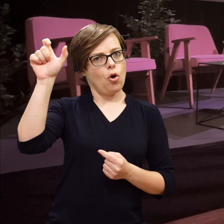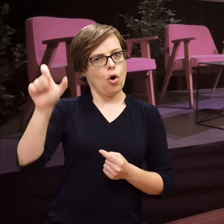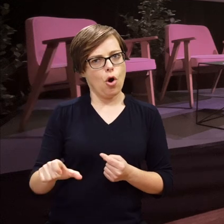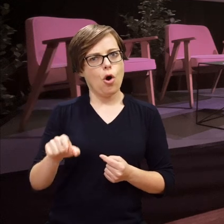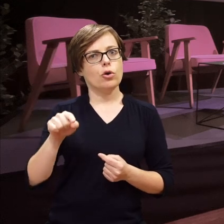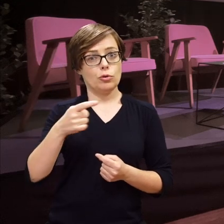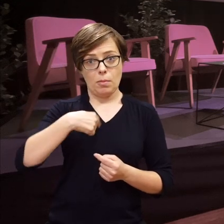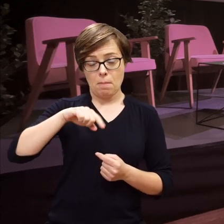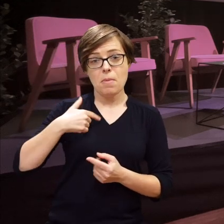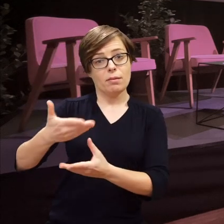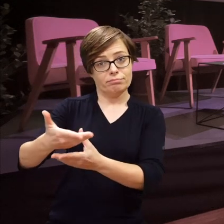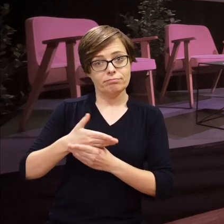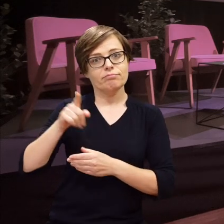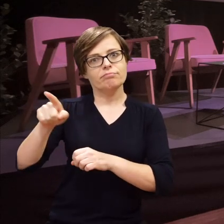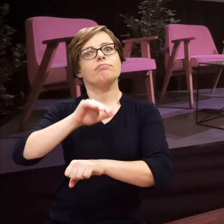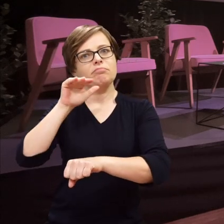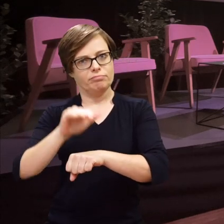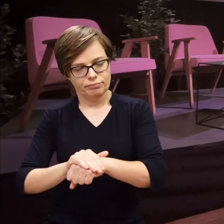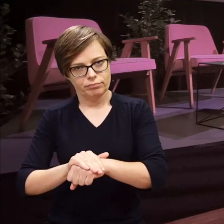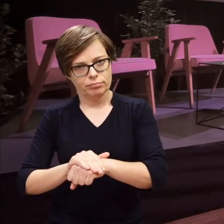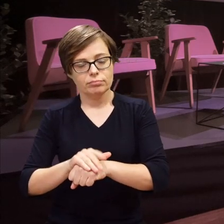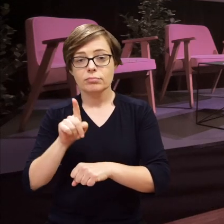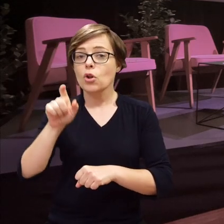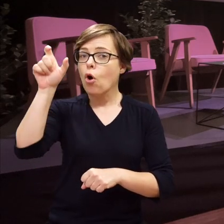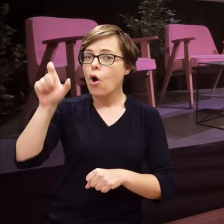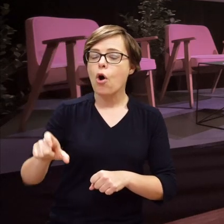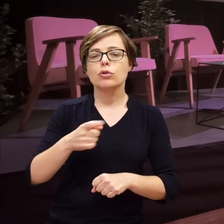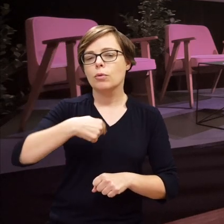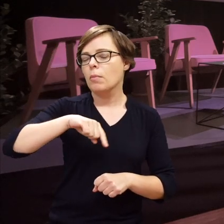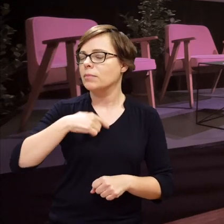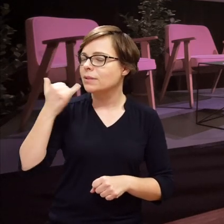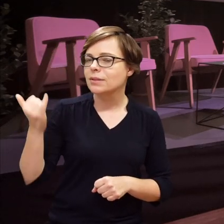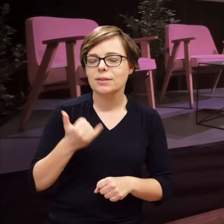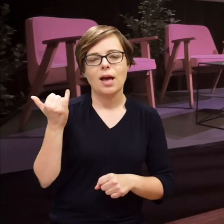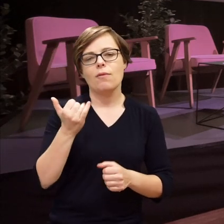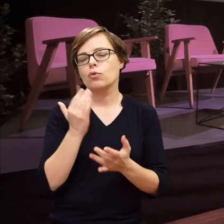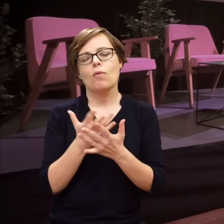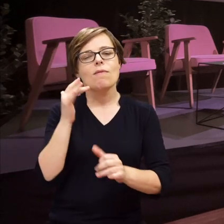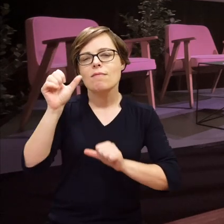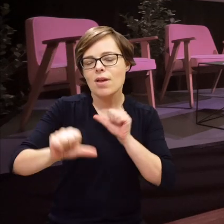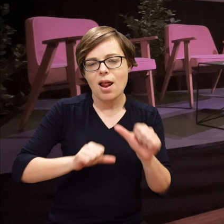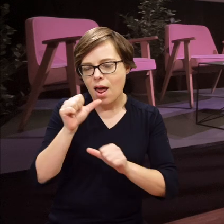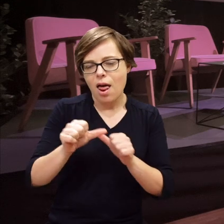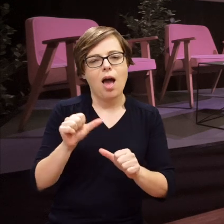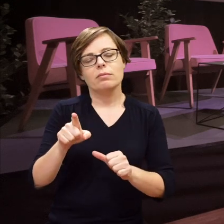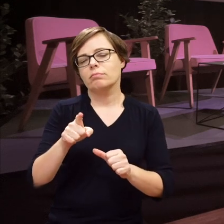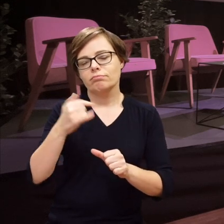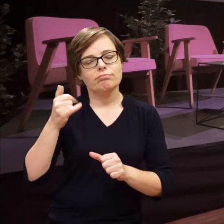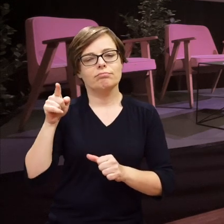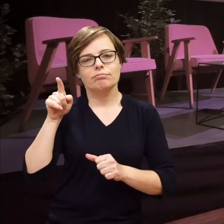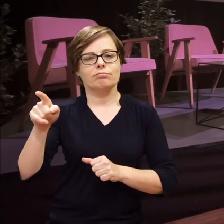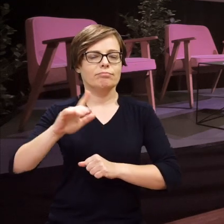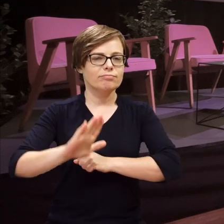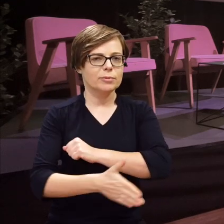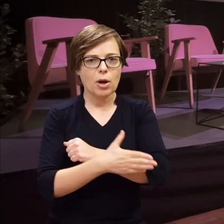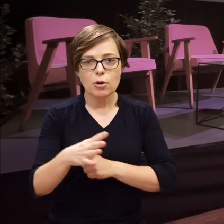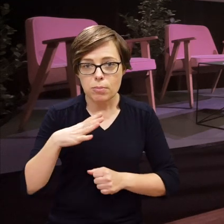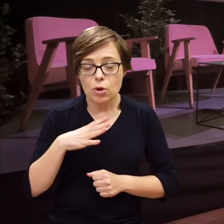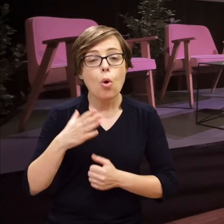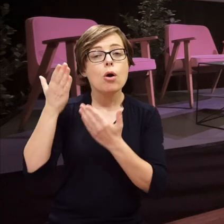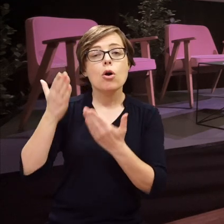odpowiedziała na takie zaproszenie, na którą zawsze, od lat, nie będę tego ukrywała, możemy liczyć,